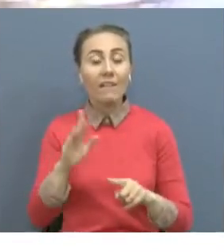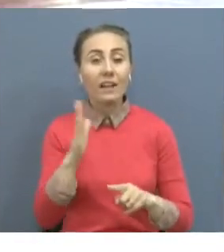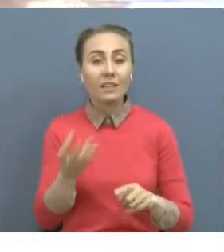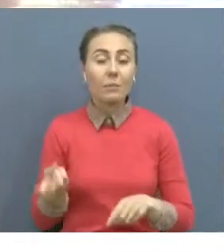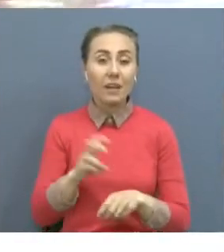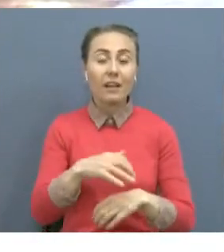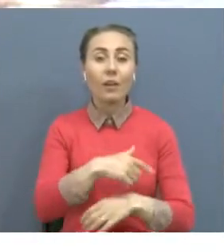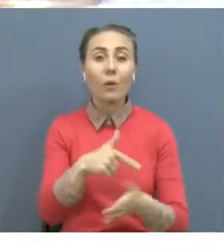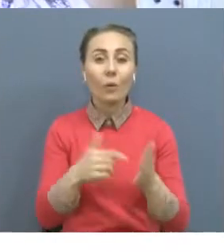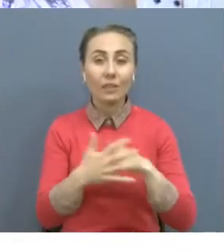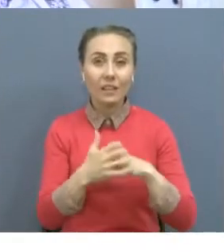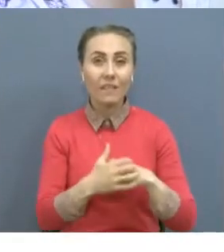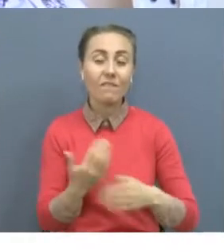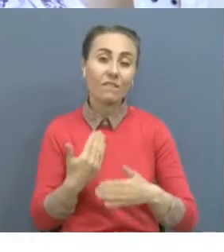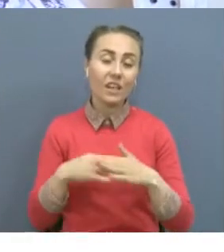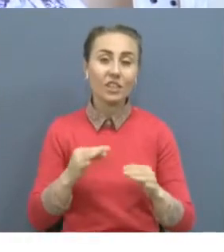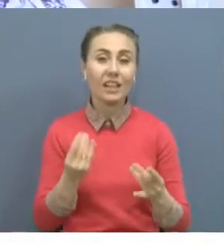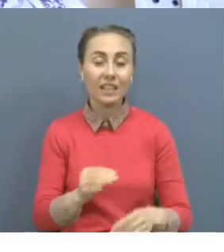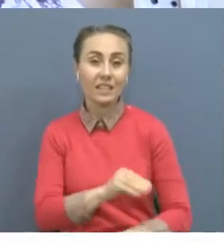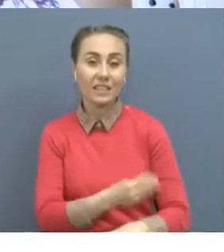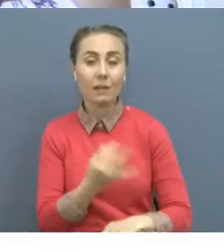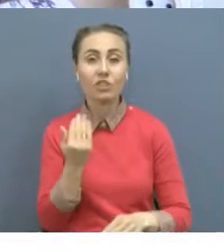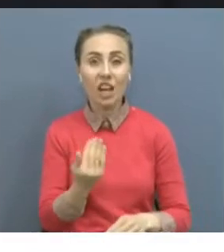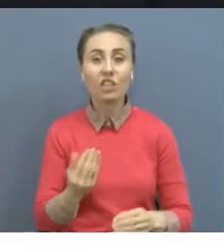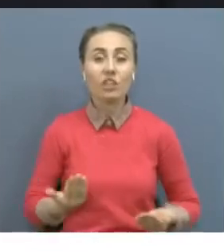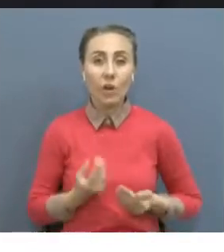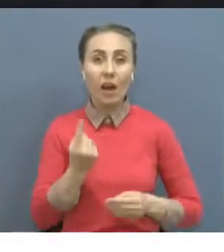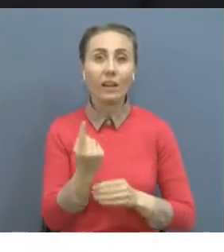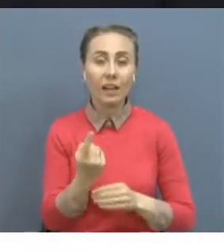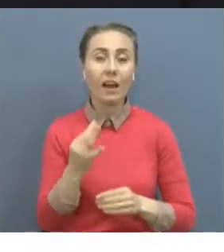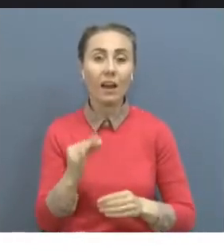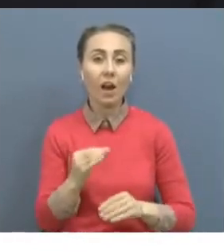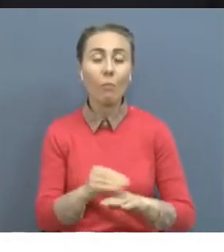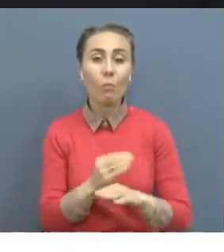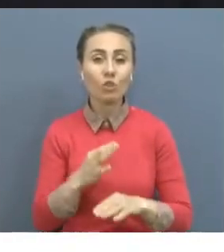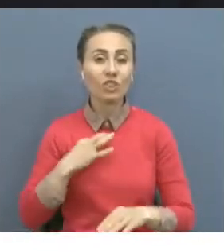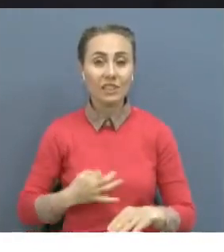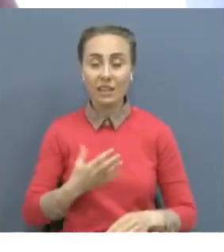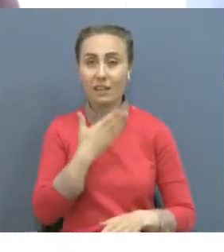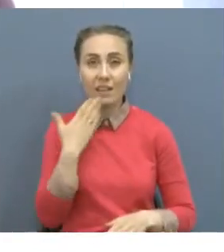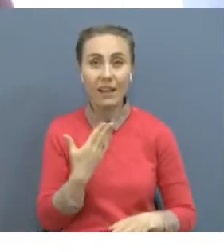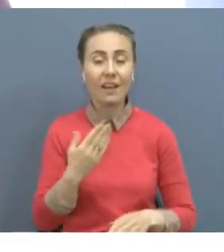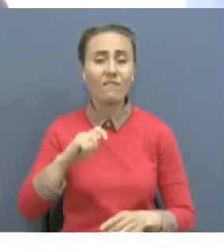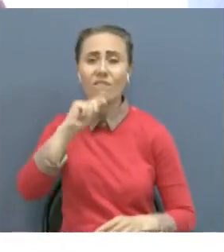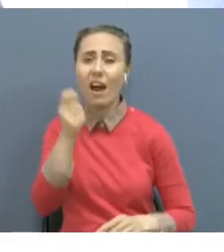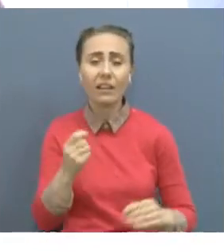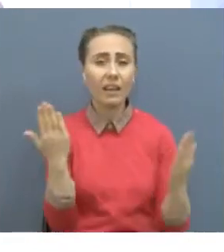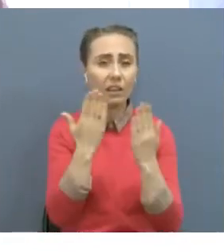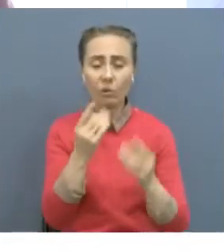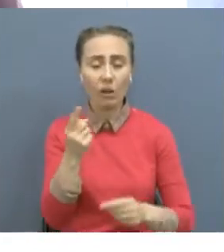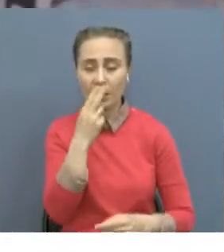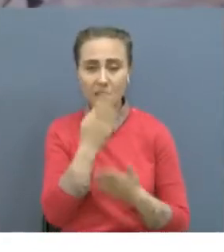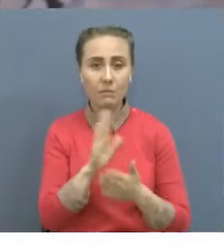өзған. Жалғыз басты күйеуіна сұм соғыста өзға далмайды. Ол туралы фильмдерде көргісі жоқ. Ашыраспамен бейбіткін ардагер ана үшін